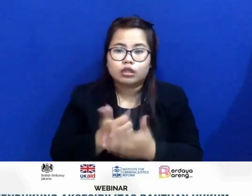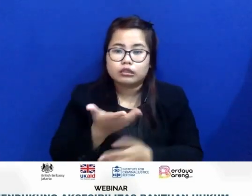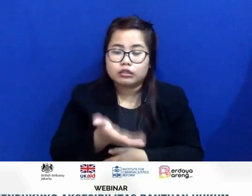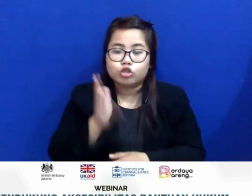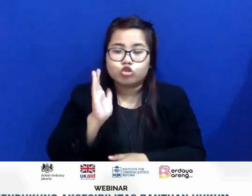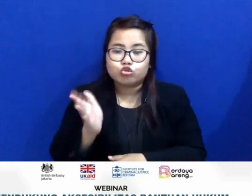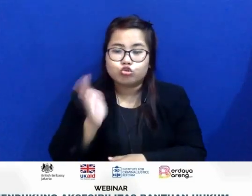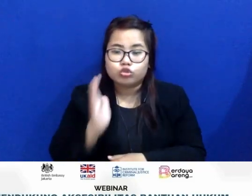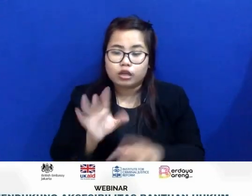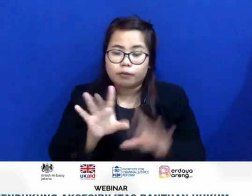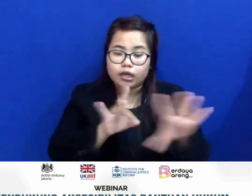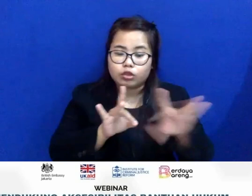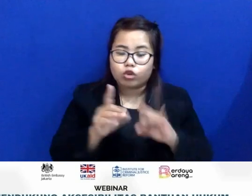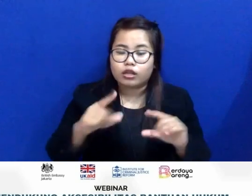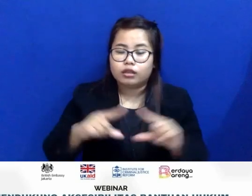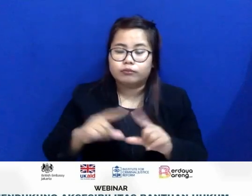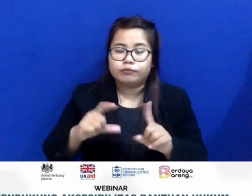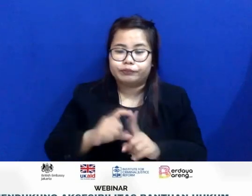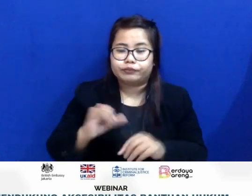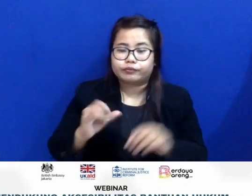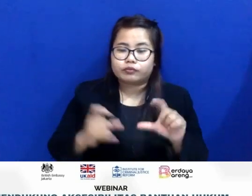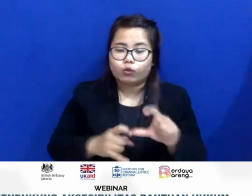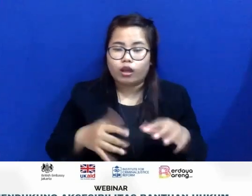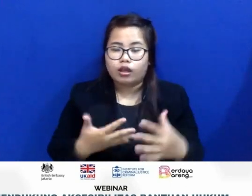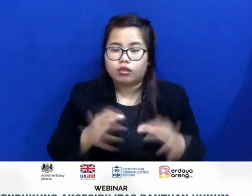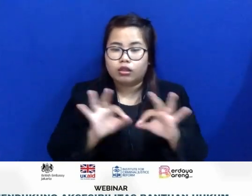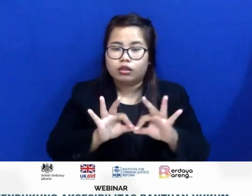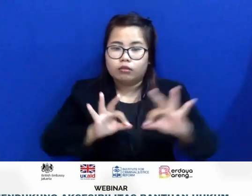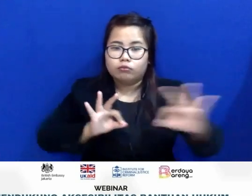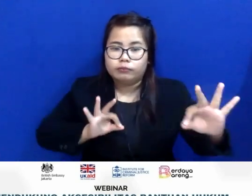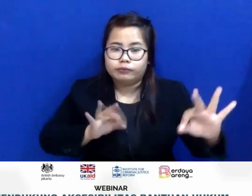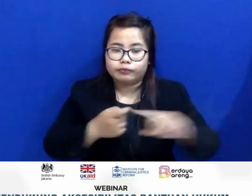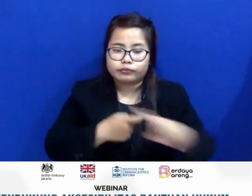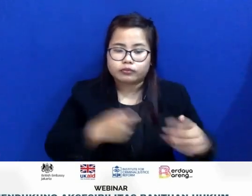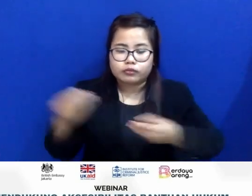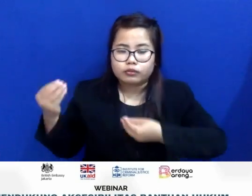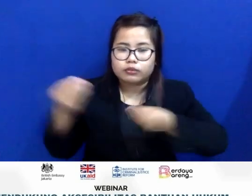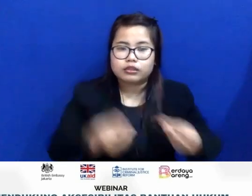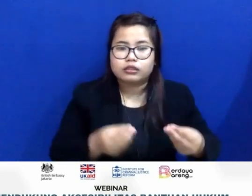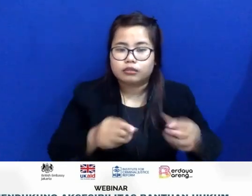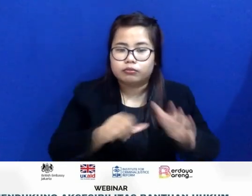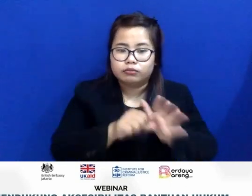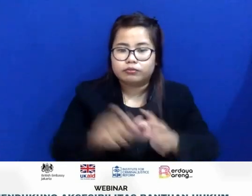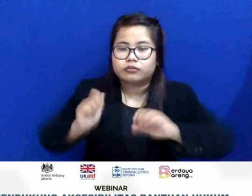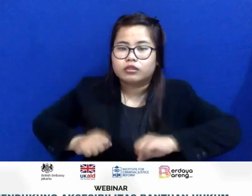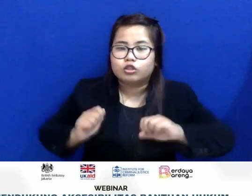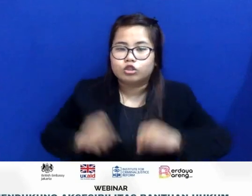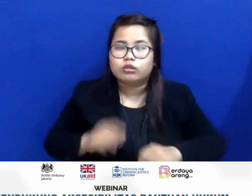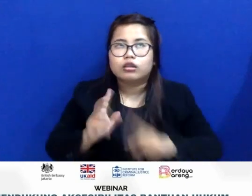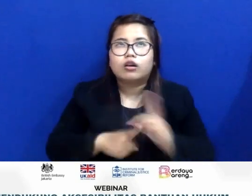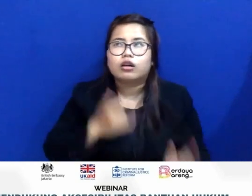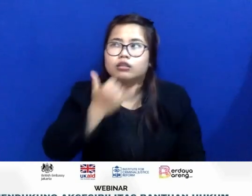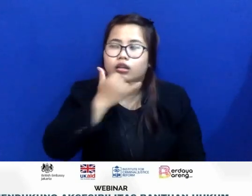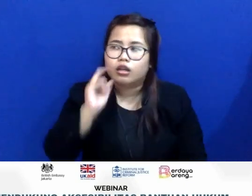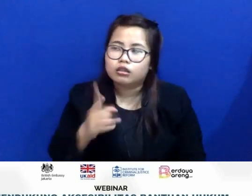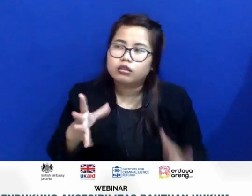radius atau jarak penyedia bantuan hukumnya. Kalau tidak salah, saya dapat